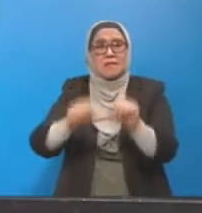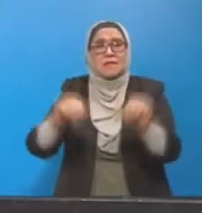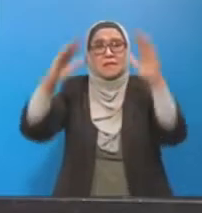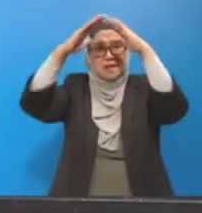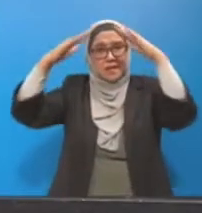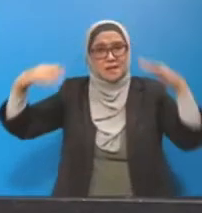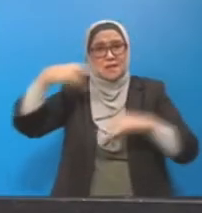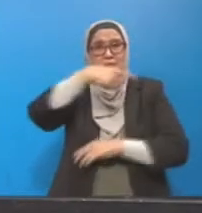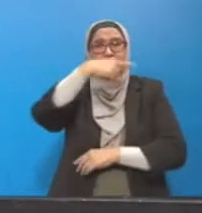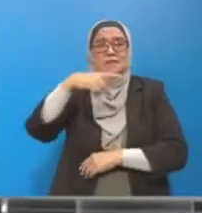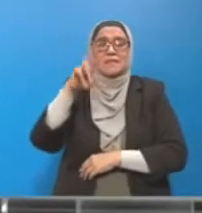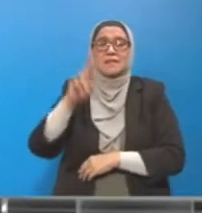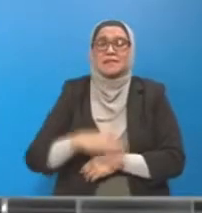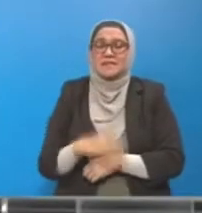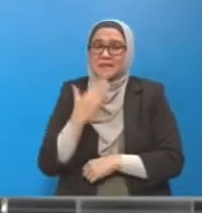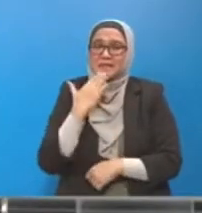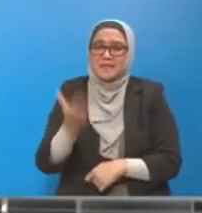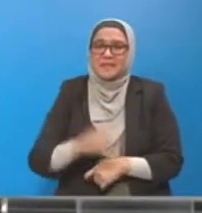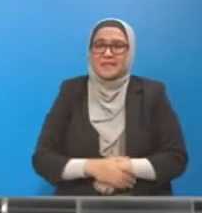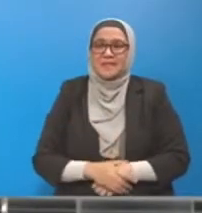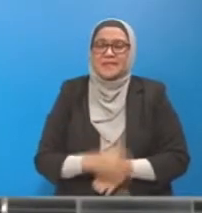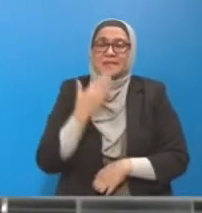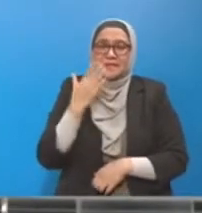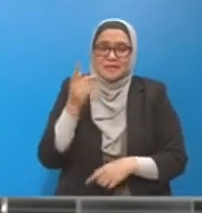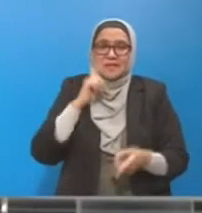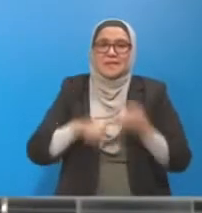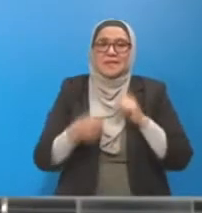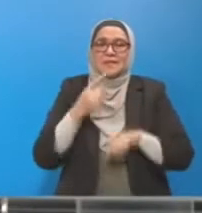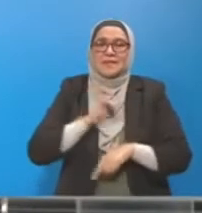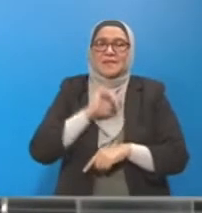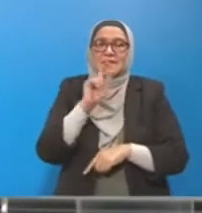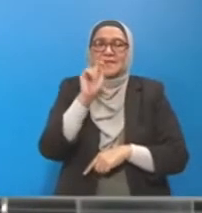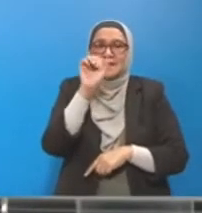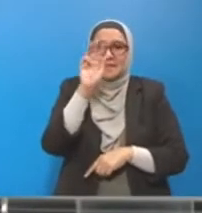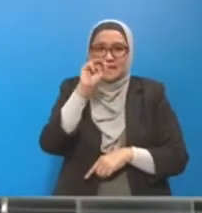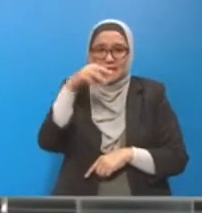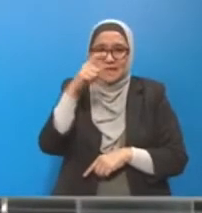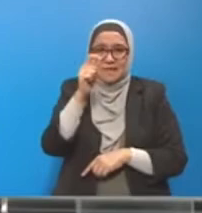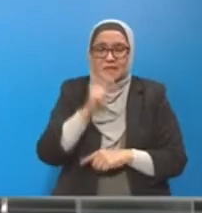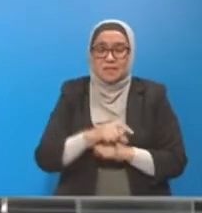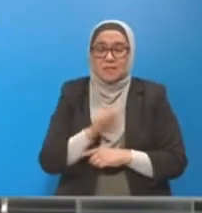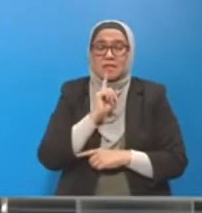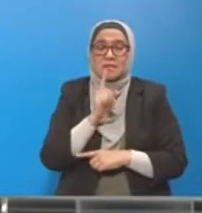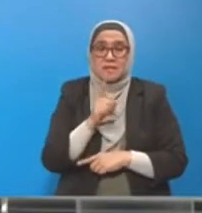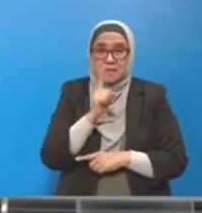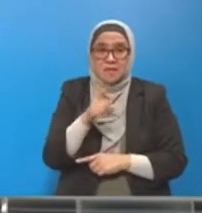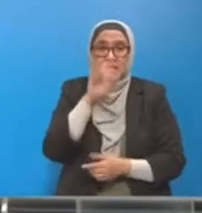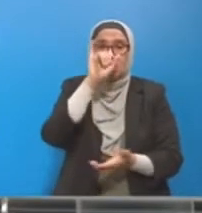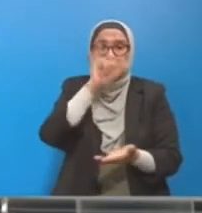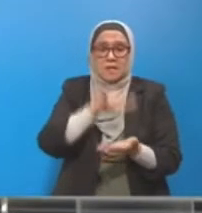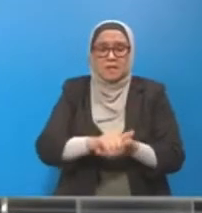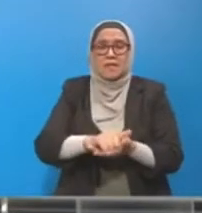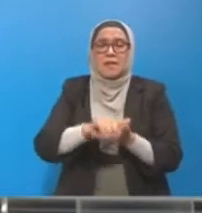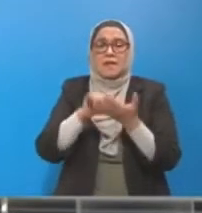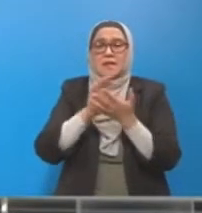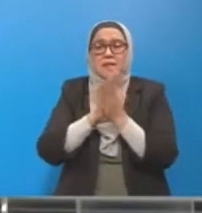Terima kasih kepada sahabat saya Tumpat. Memang itu adalah menjadi perkara yang mendasari